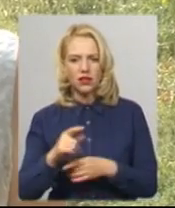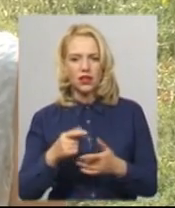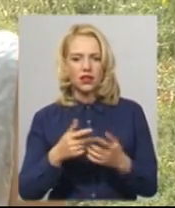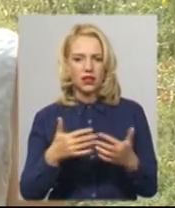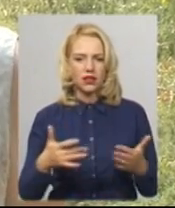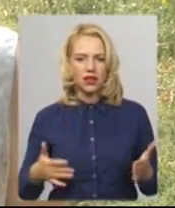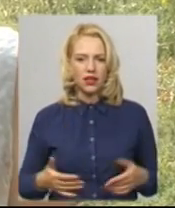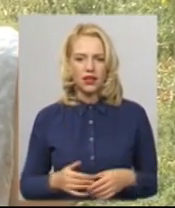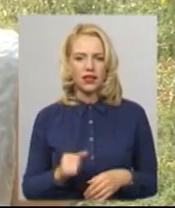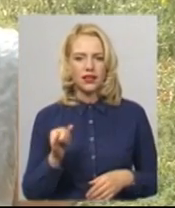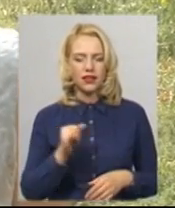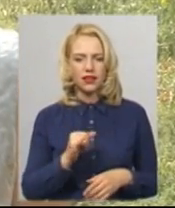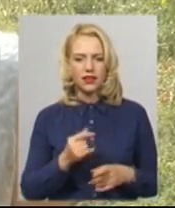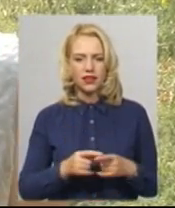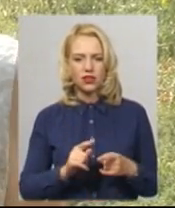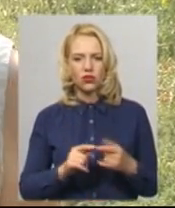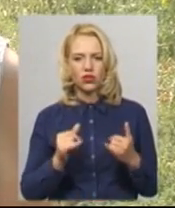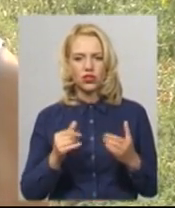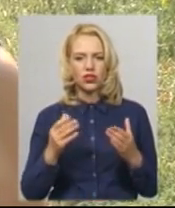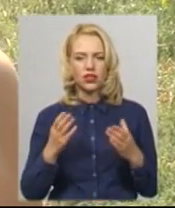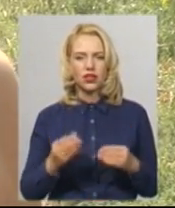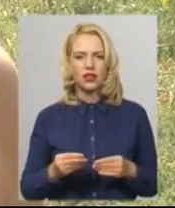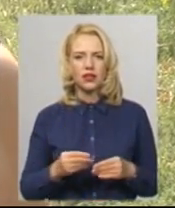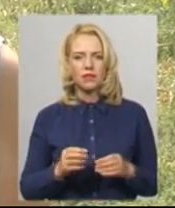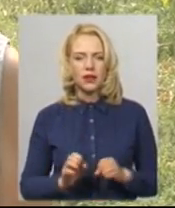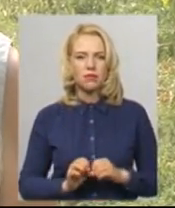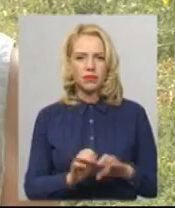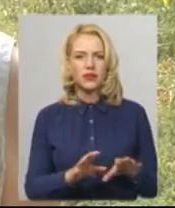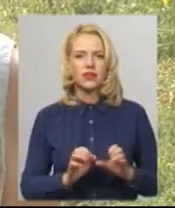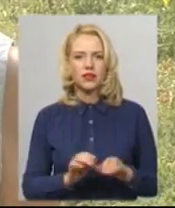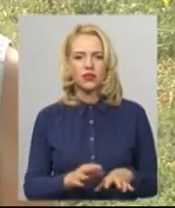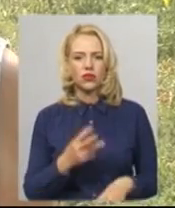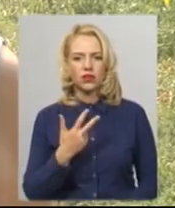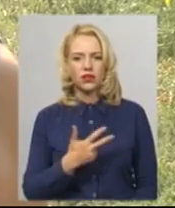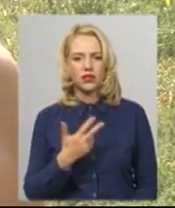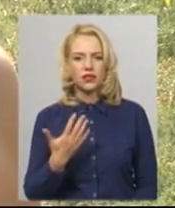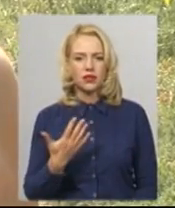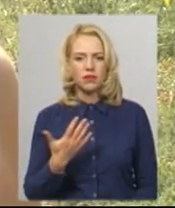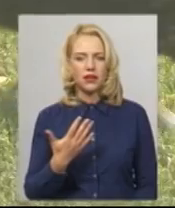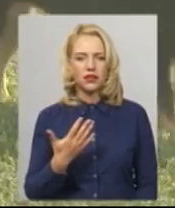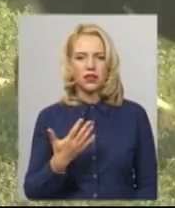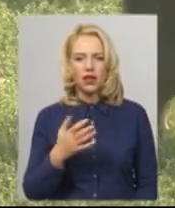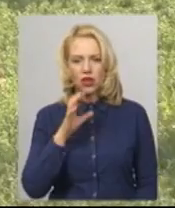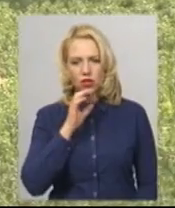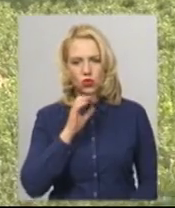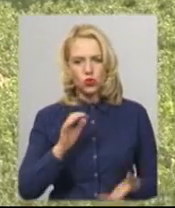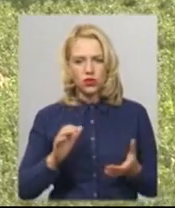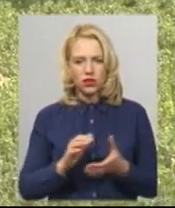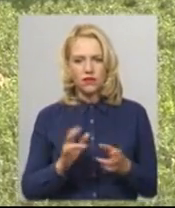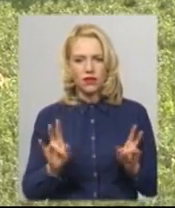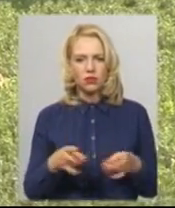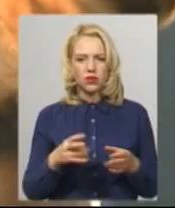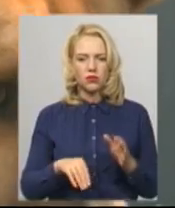так далі. І на сьогоднішній день підкинутих 35 цуцків. Не потрібно